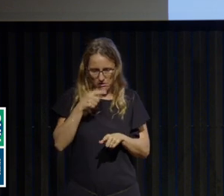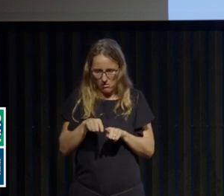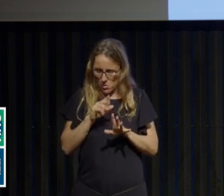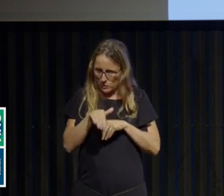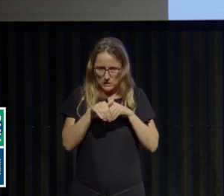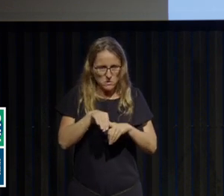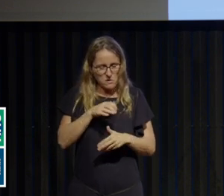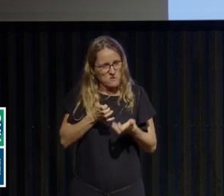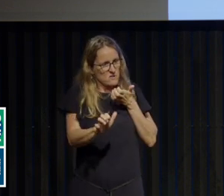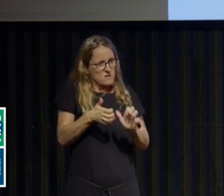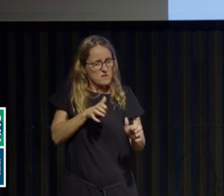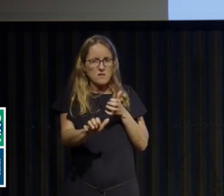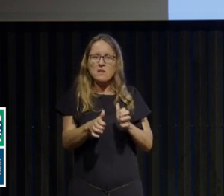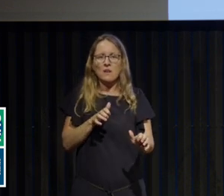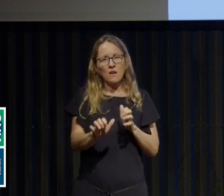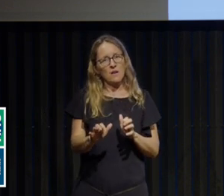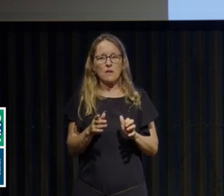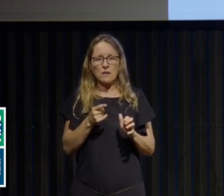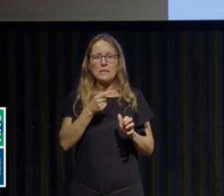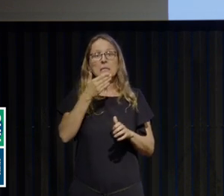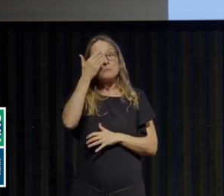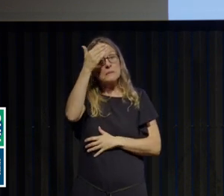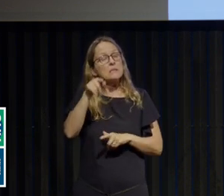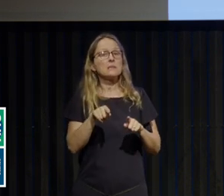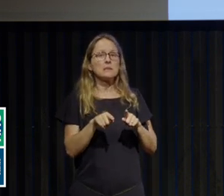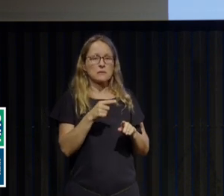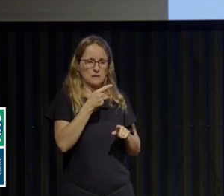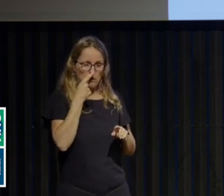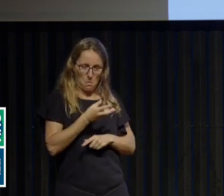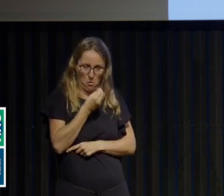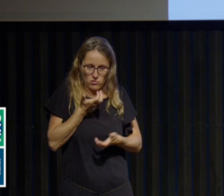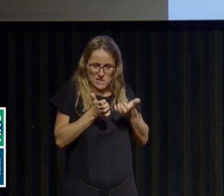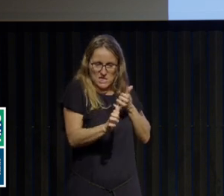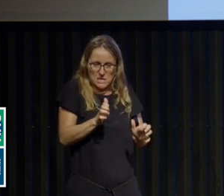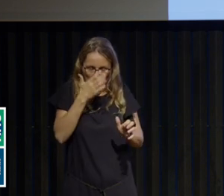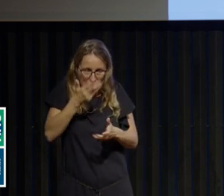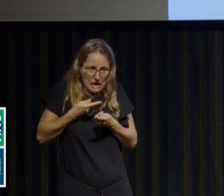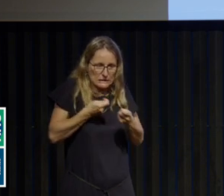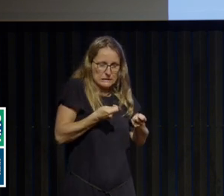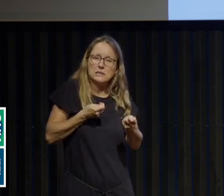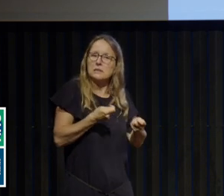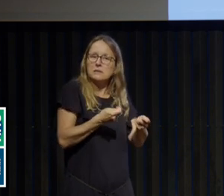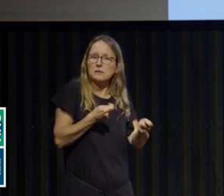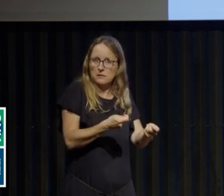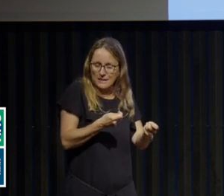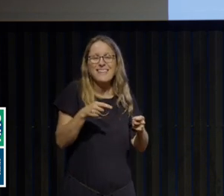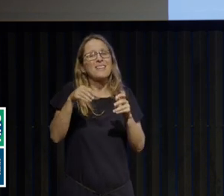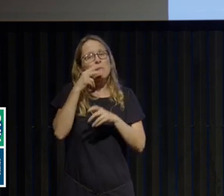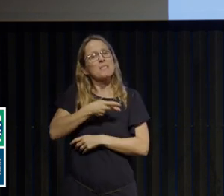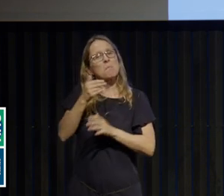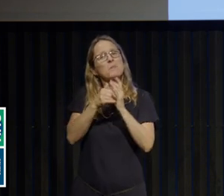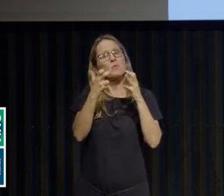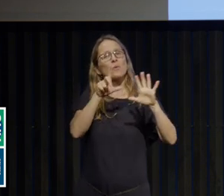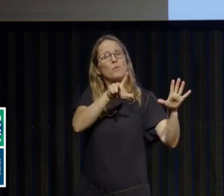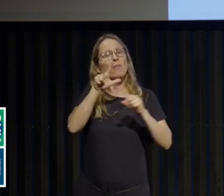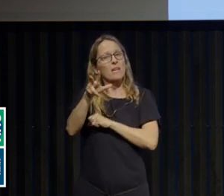plus on va augmenter les résistances opposées à la prise alimentaire. Et là, donc, un des médecins de 1873 a pu